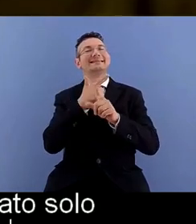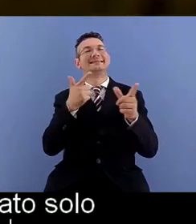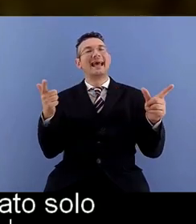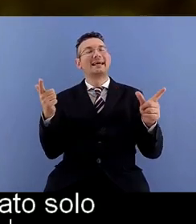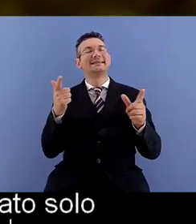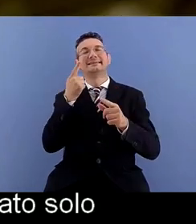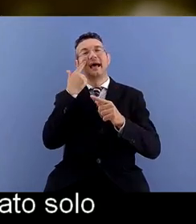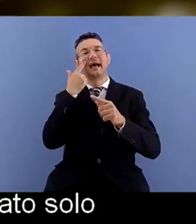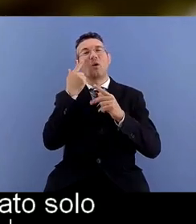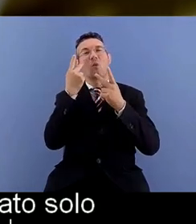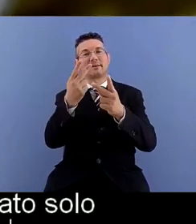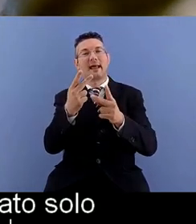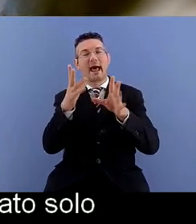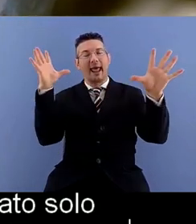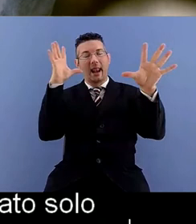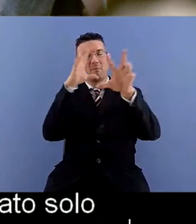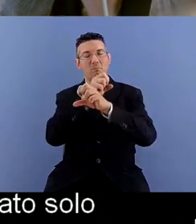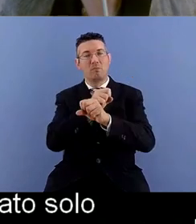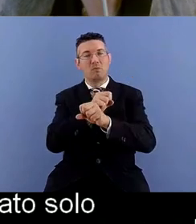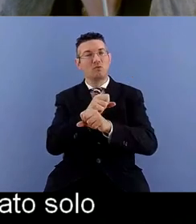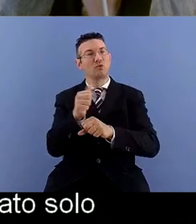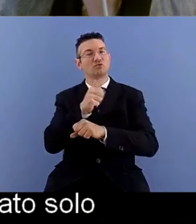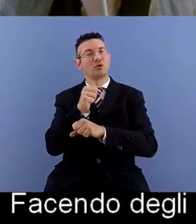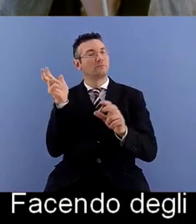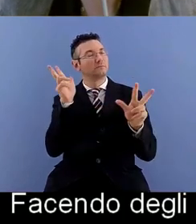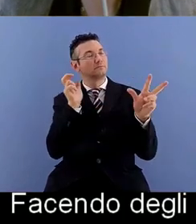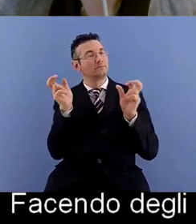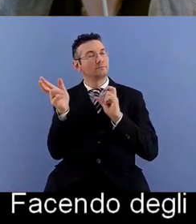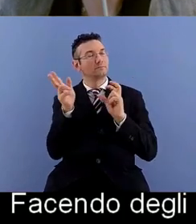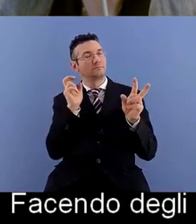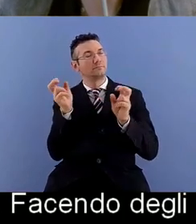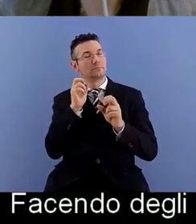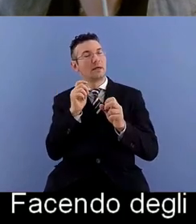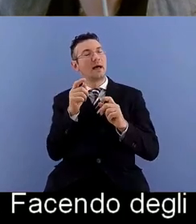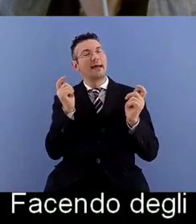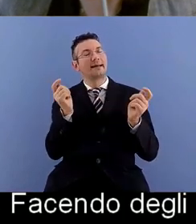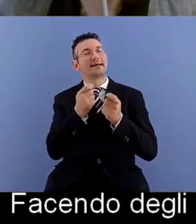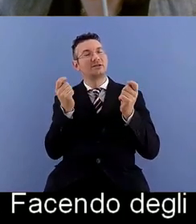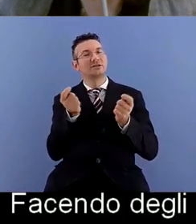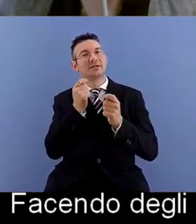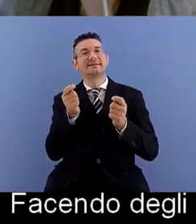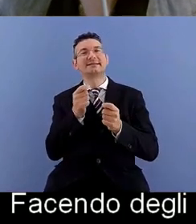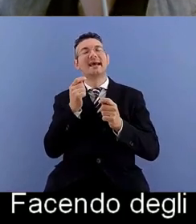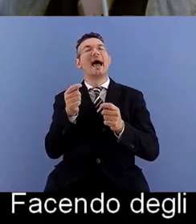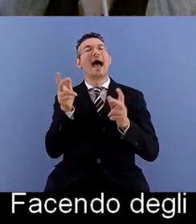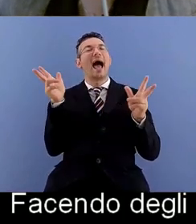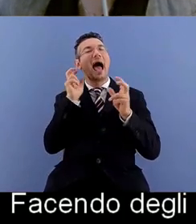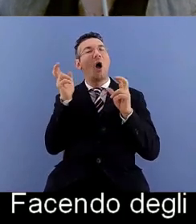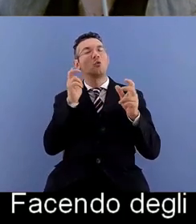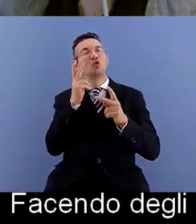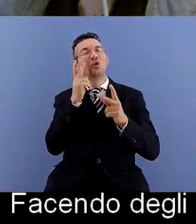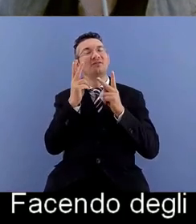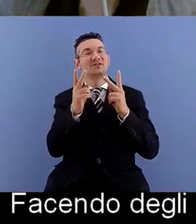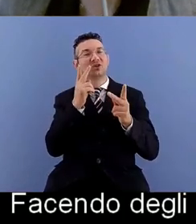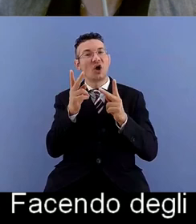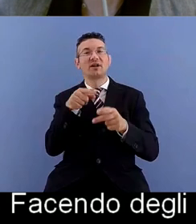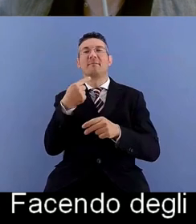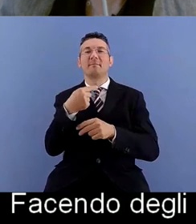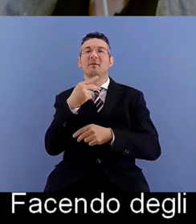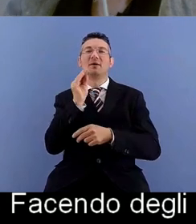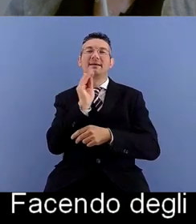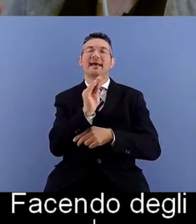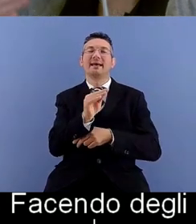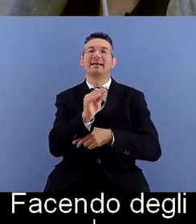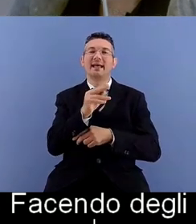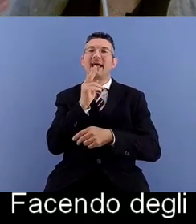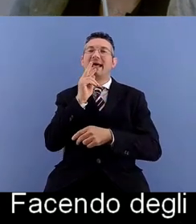facendo degli esercizi di audiovisione e chiedendo agli studenti di rispondere a un questionario questa è solo una delle descrizioni